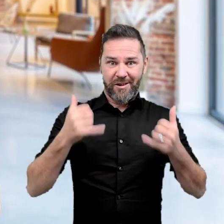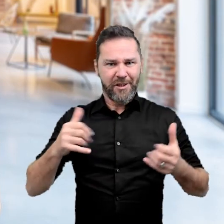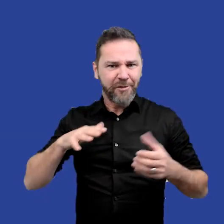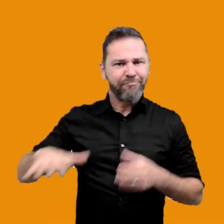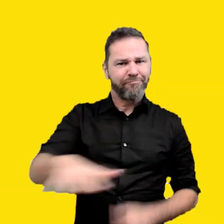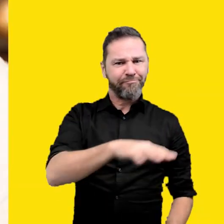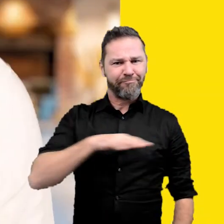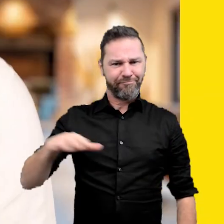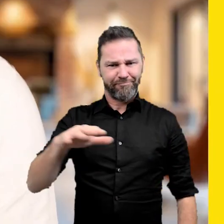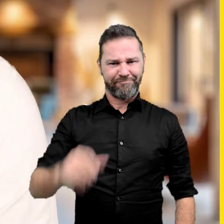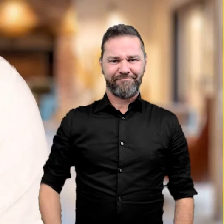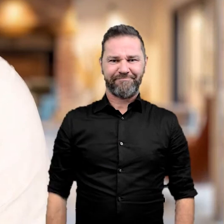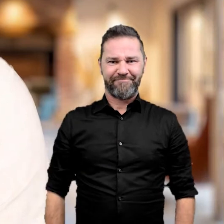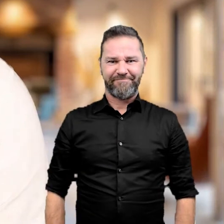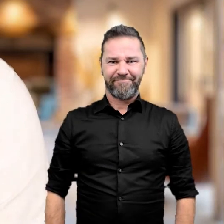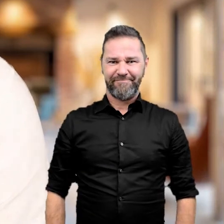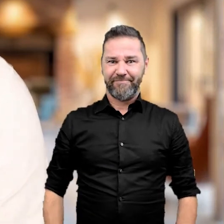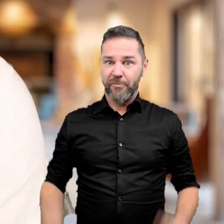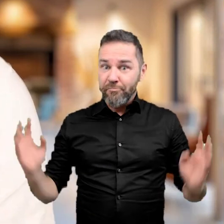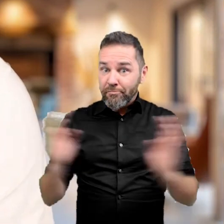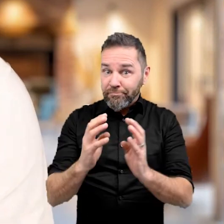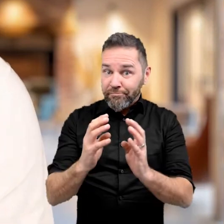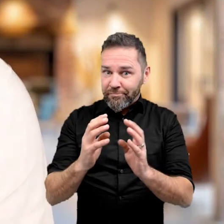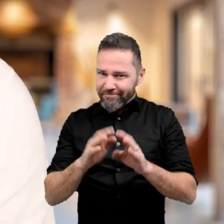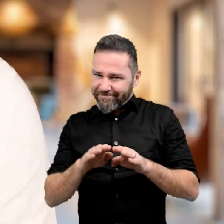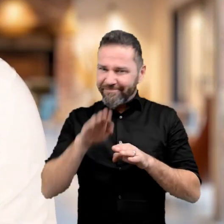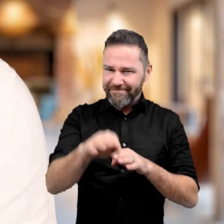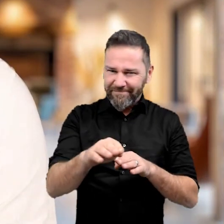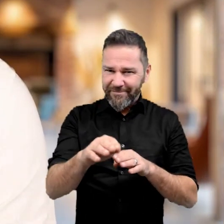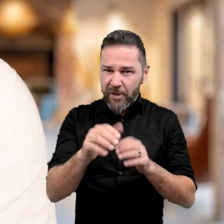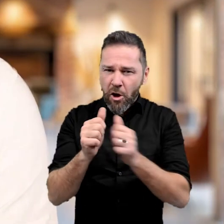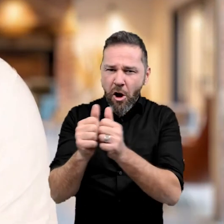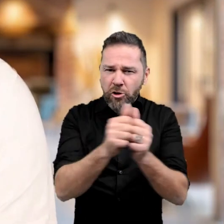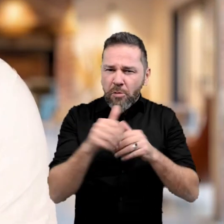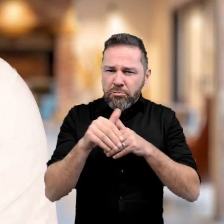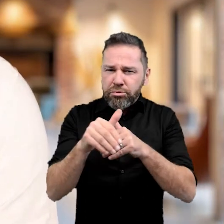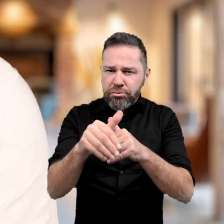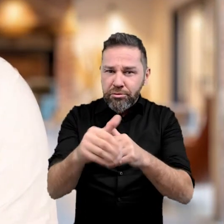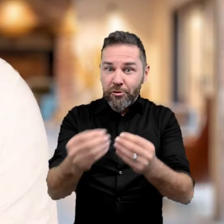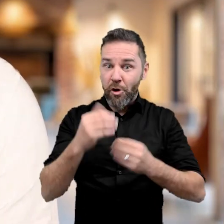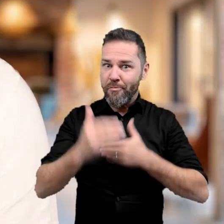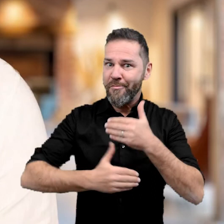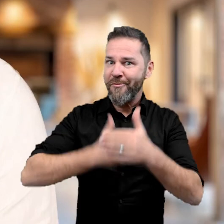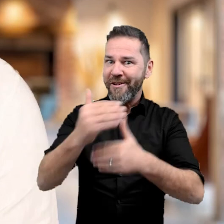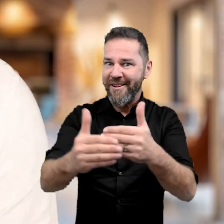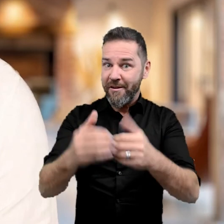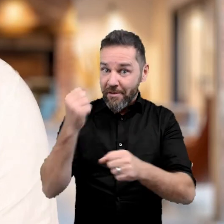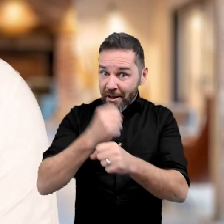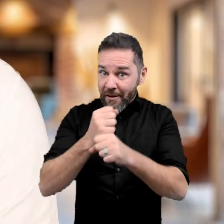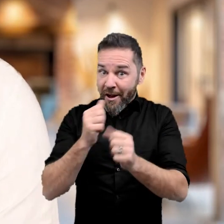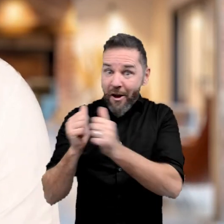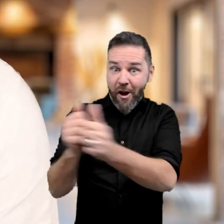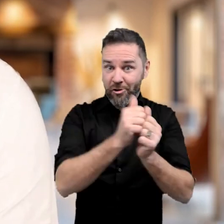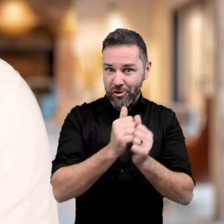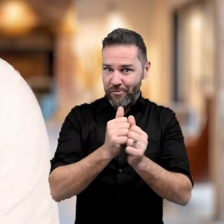territoire. Parce que se réunir est un début. Rester ensemble est un progrès. Travailler ensemble est